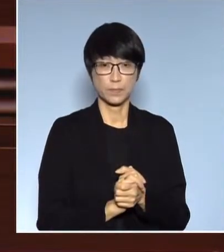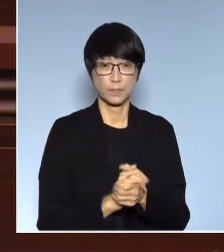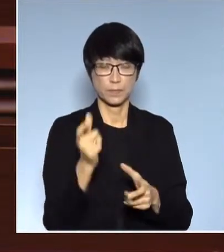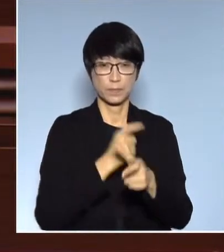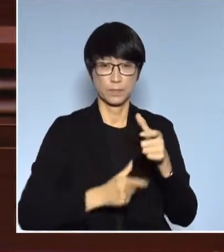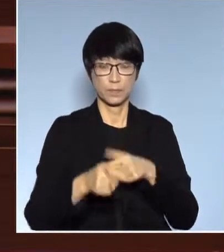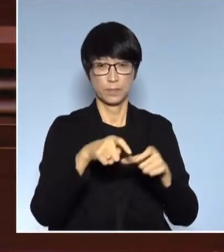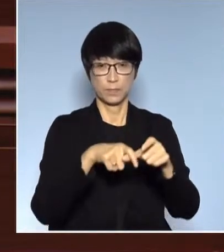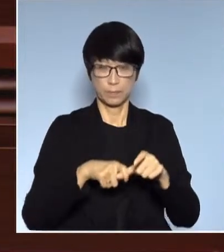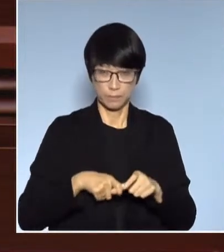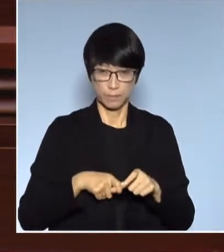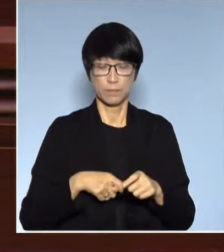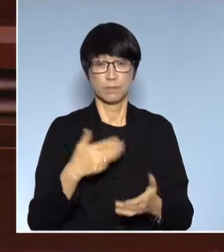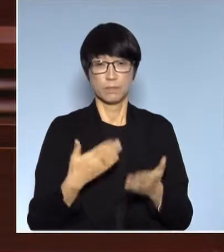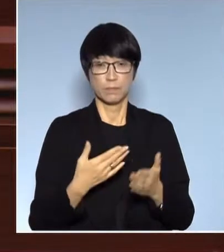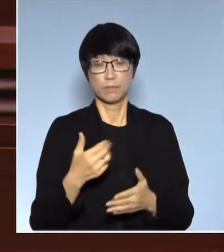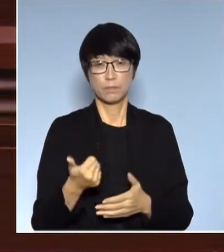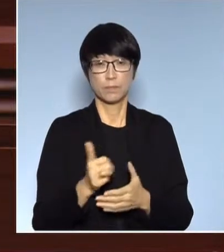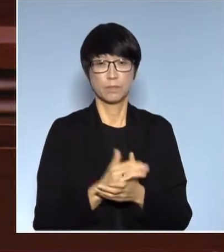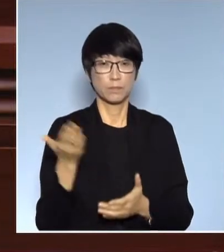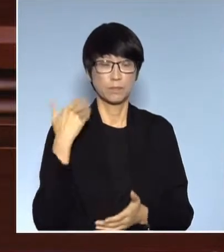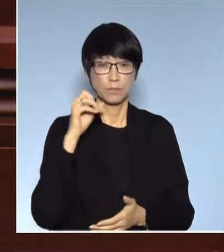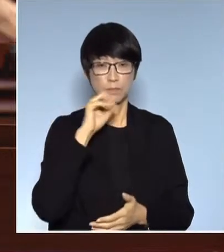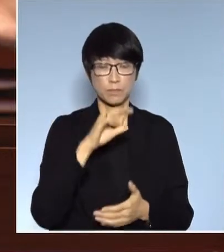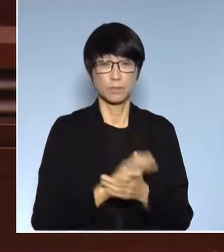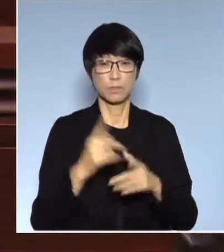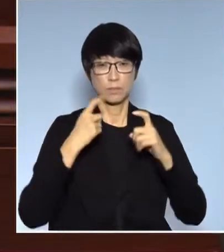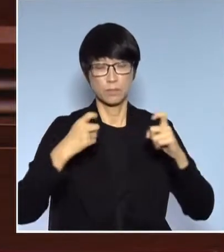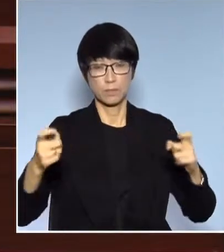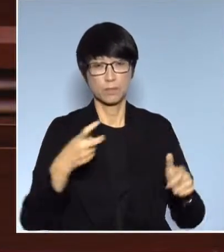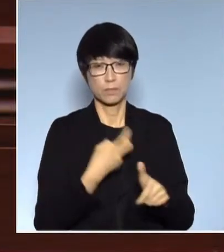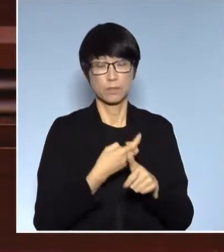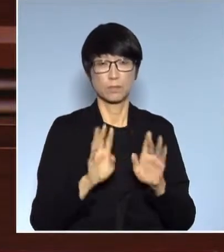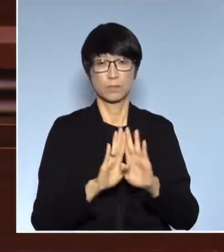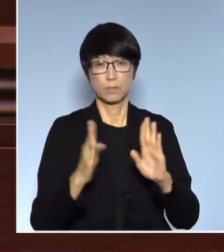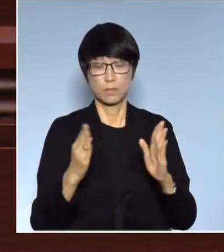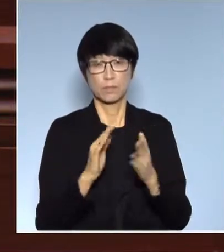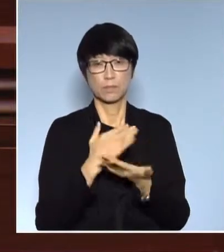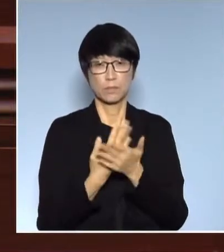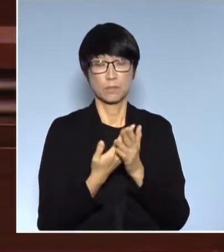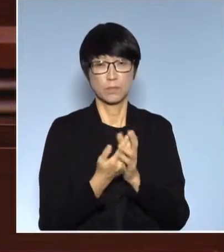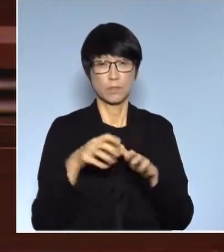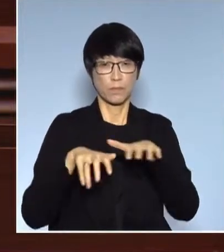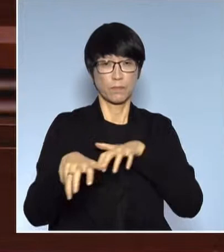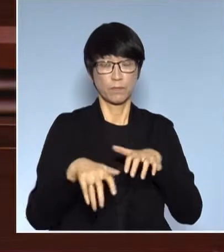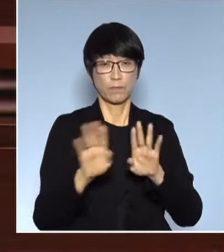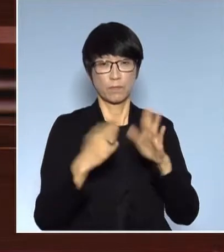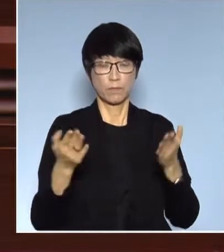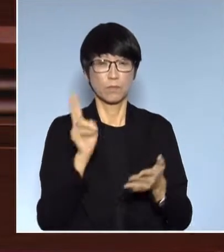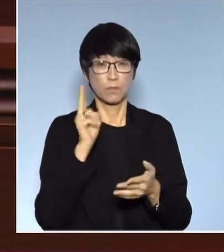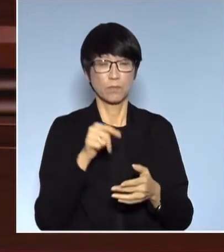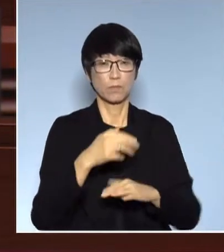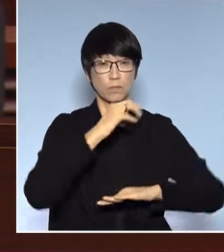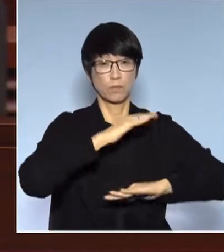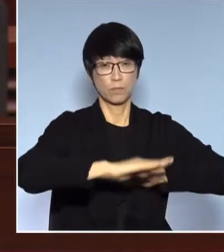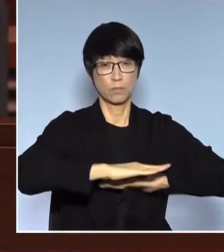問題那如果是這樣的時間以前有說的什麼龍華啊石門啊虎門啊這些口岸裡面如果做這個兩地